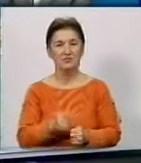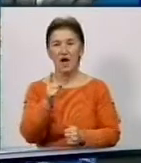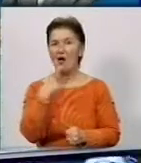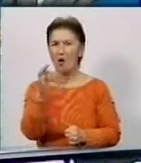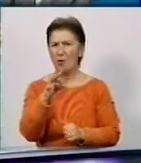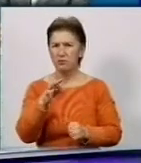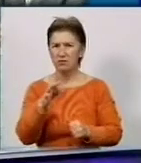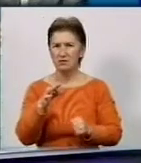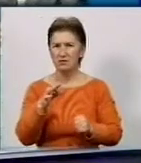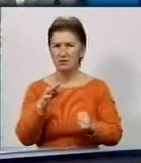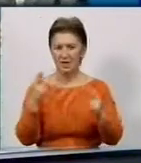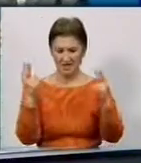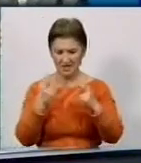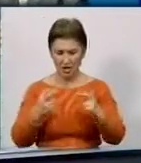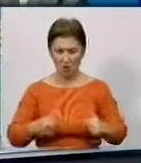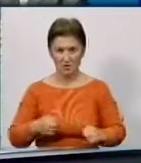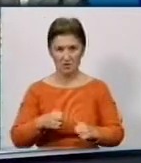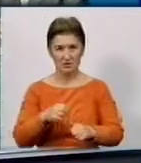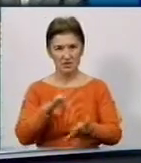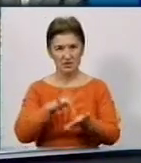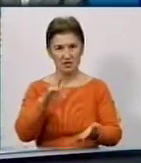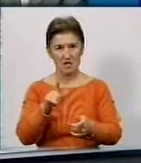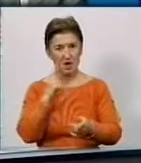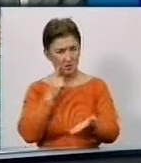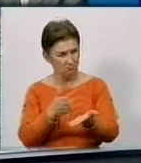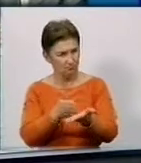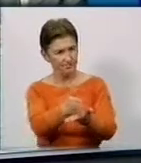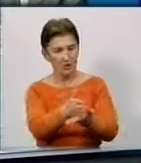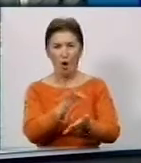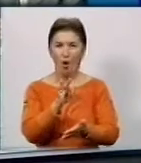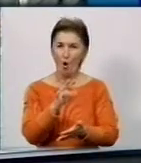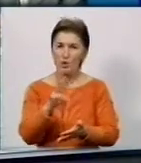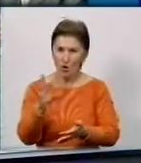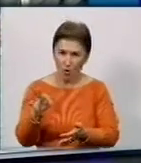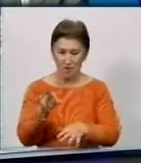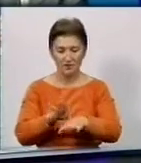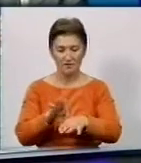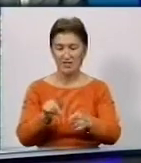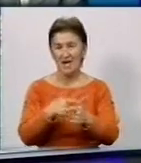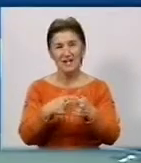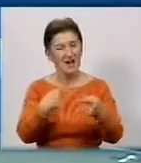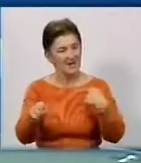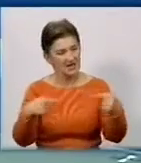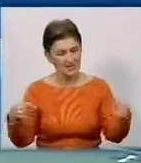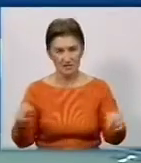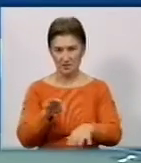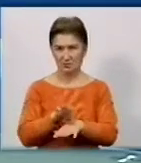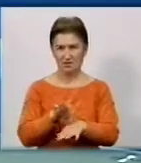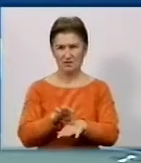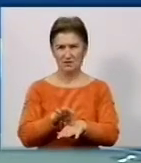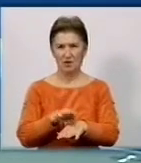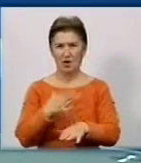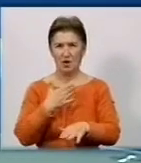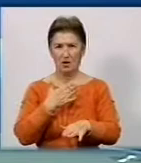диагностичні центри, орієнтуємося на онкозахворювання, чи все-таки там нададуть послуги людям, які страждають на різні недуги? Наша задача –